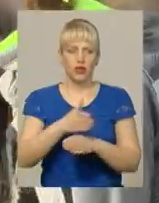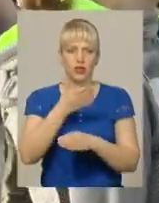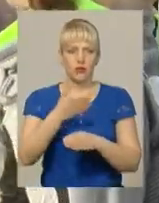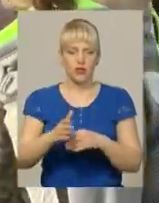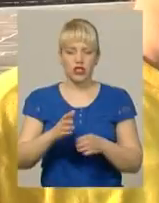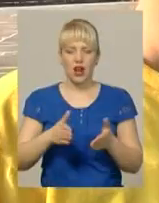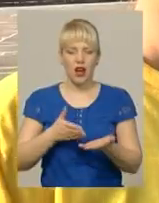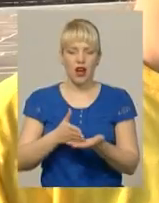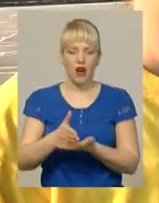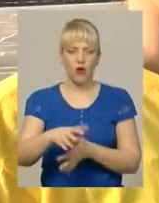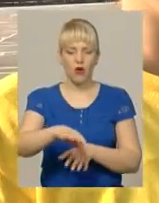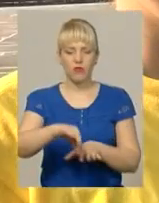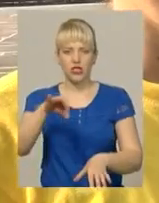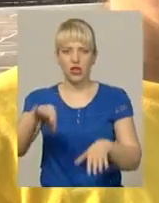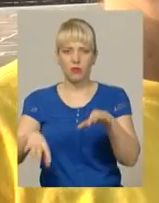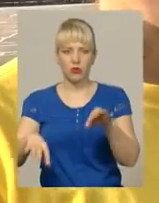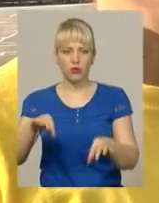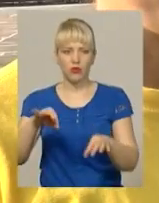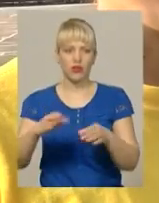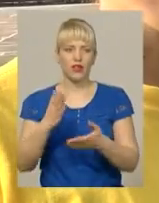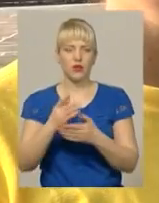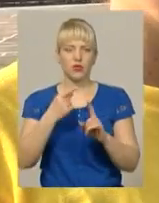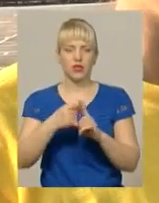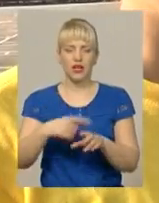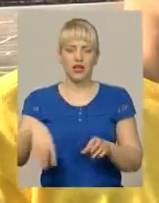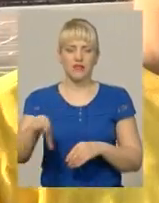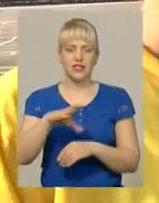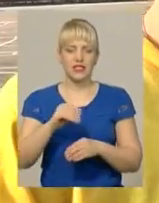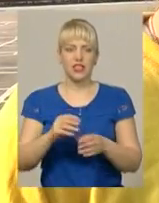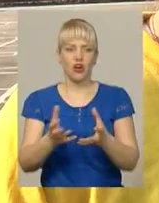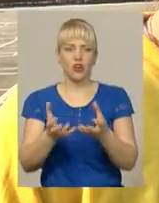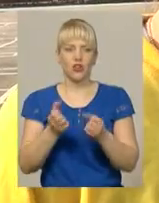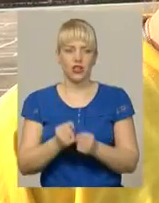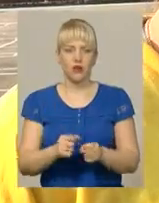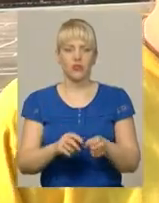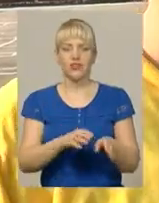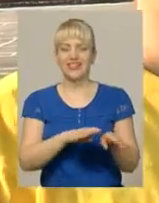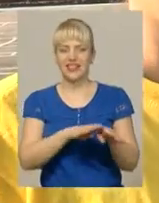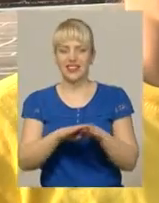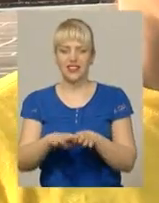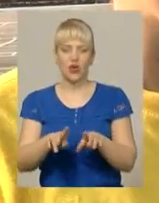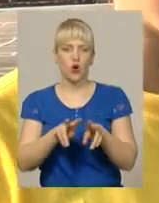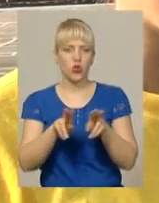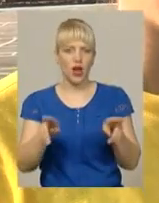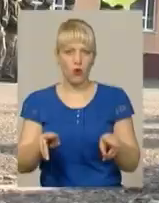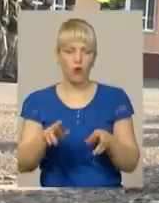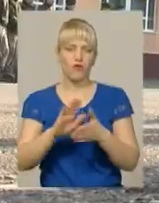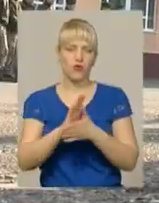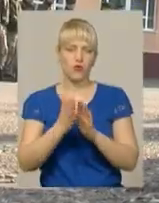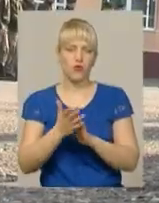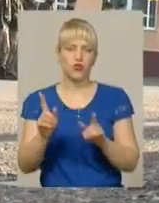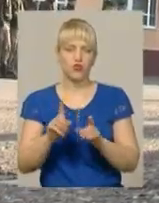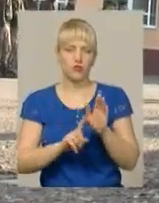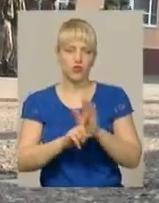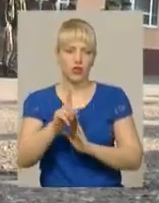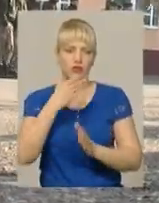ставиться позитивно. «Всі отримують єдині, одинакові умови для того, щоб почати свою службу на первинних офіцерських посадах». Майор